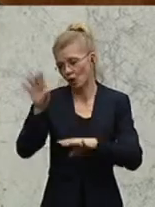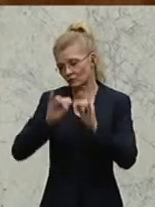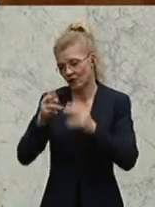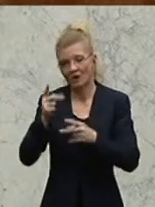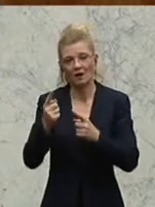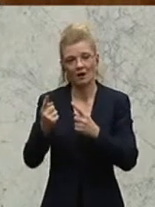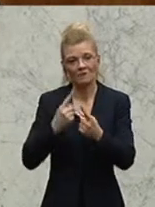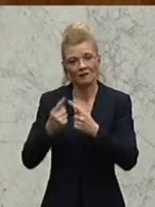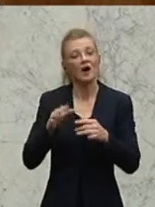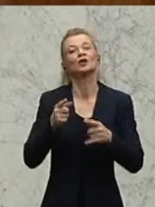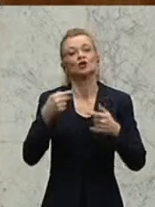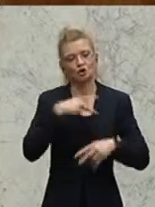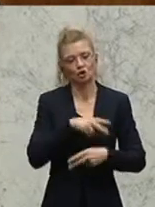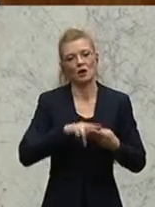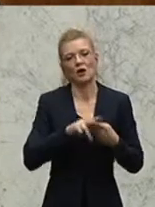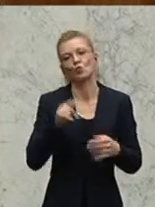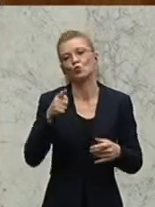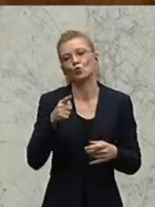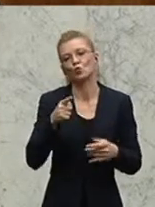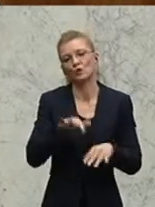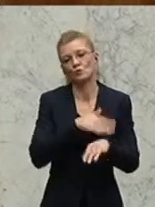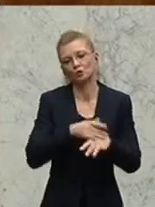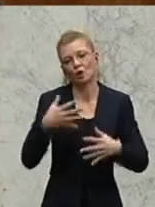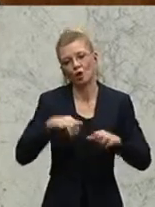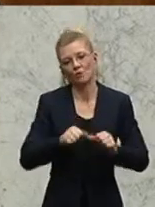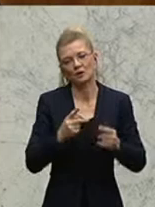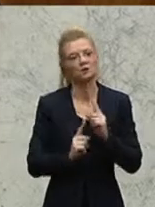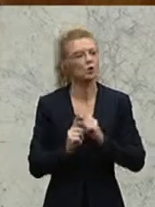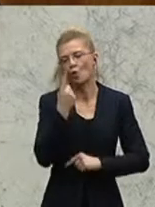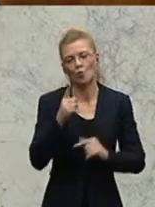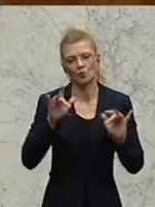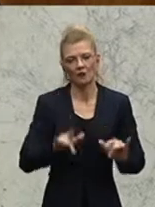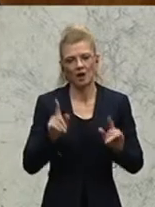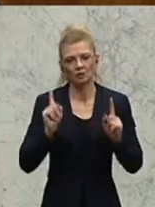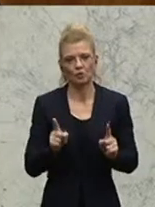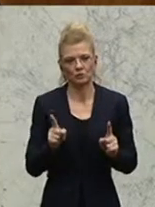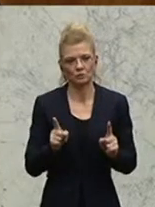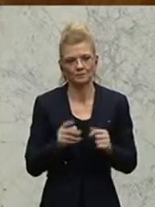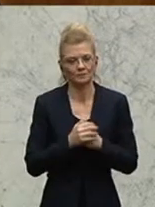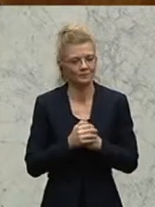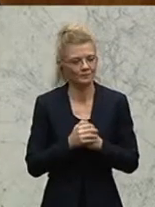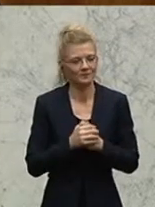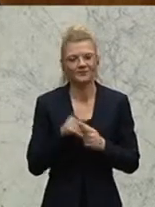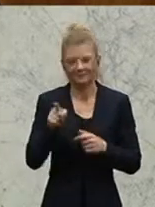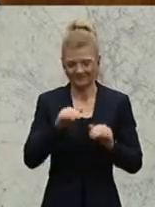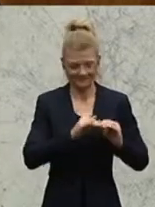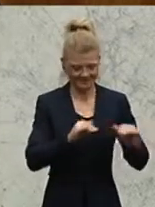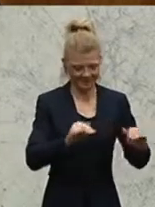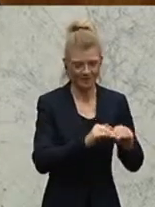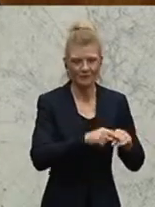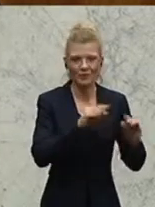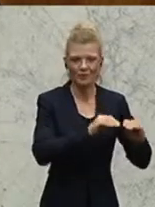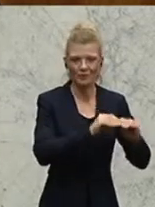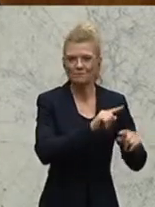emotionale Kompetenzen eine hohe Relevanz erhalten. Diese Kompetenzen sind in der Elementarpädagogik bis zum Abschluss der